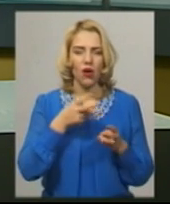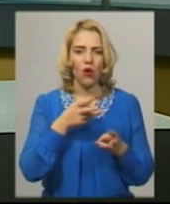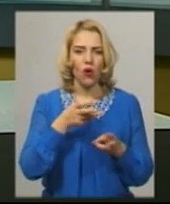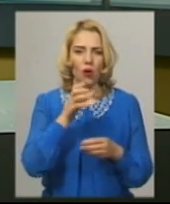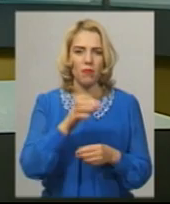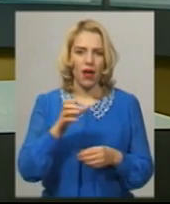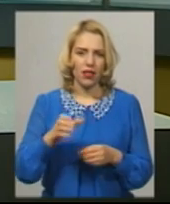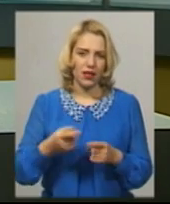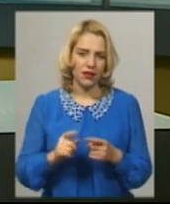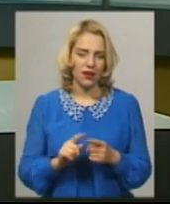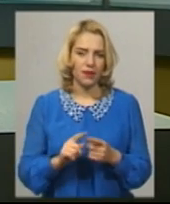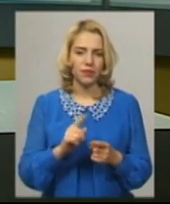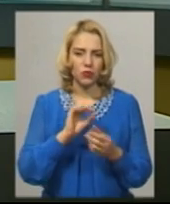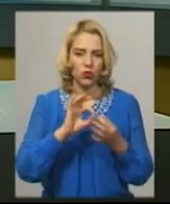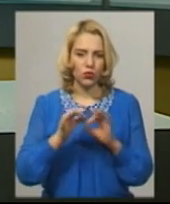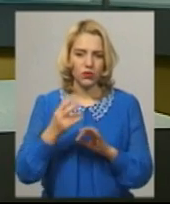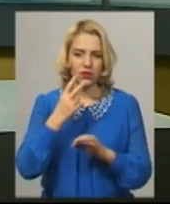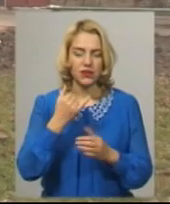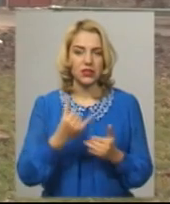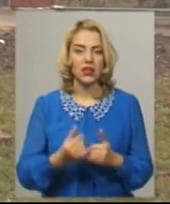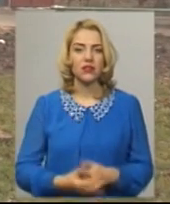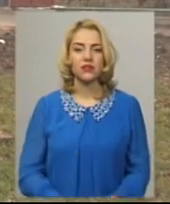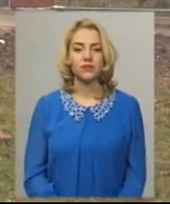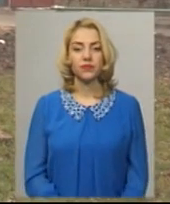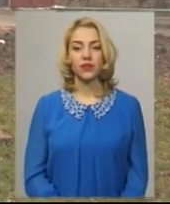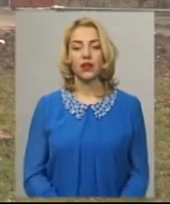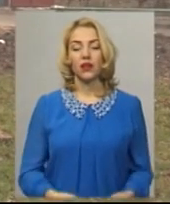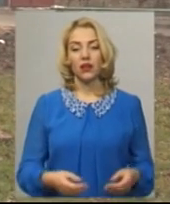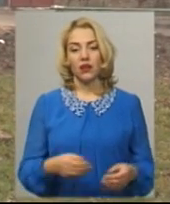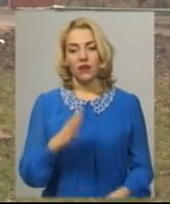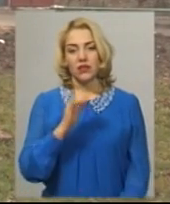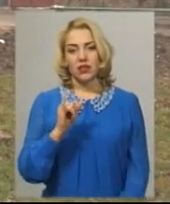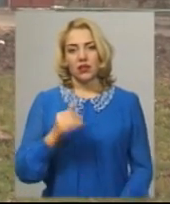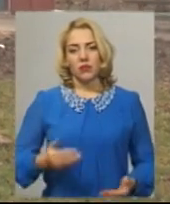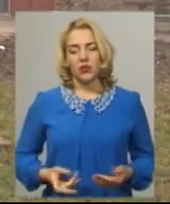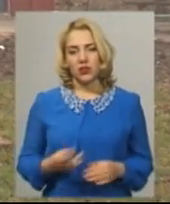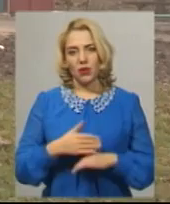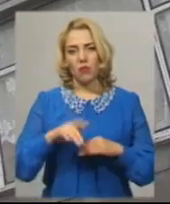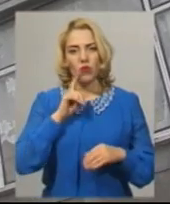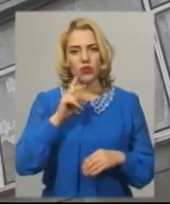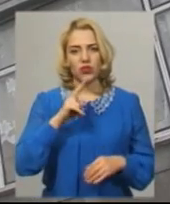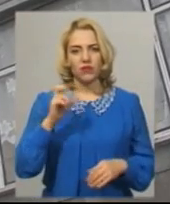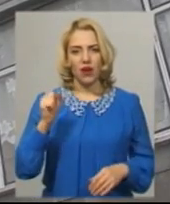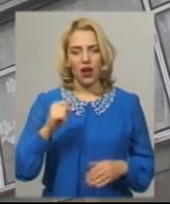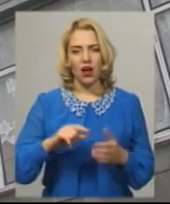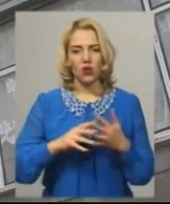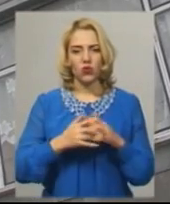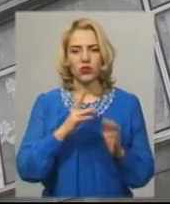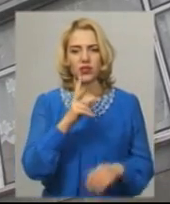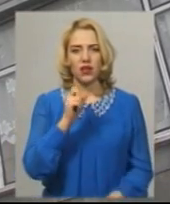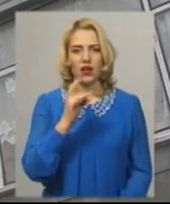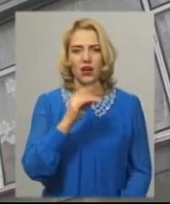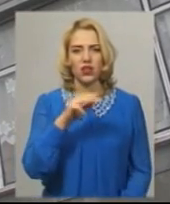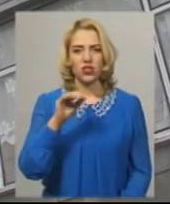опалюється. Подробиці у сюжеті Анастасії Збродової. Весель Гнаб проживає за адресою Молодіжна 2А у